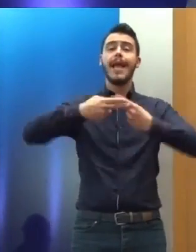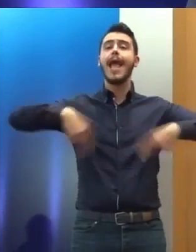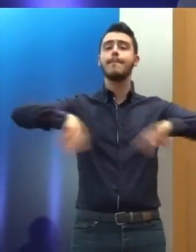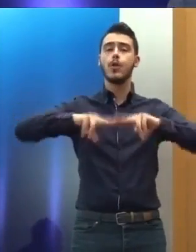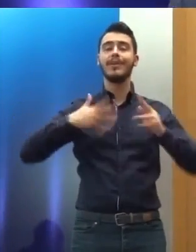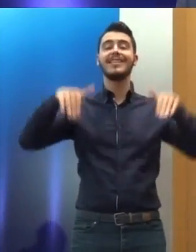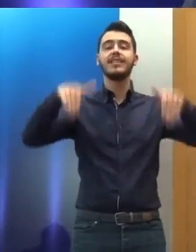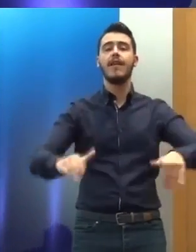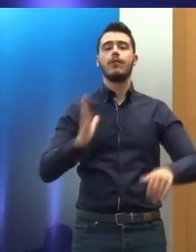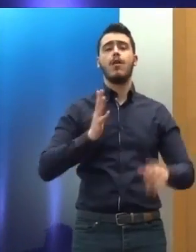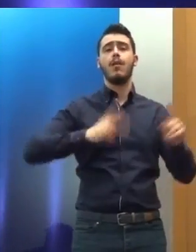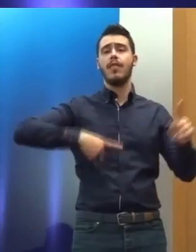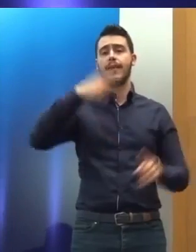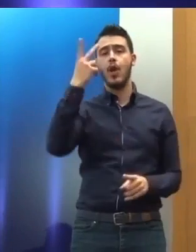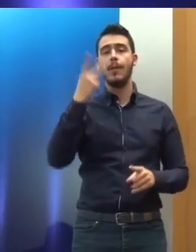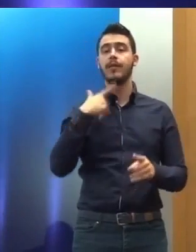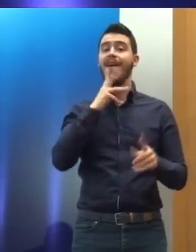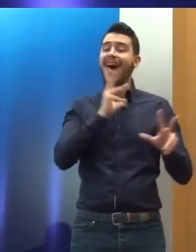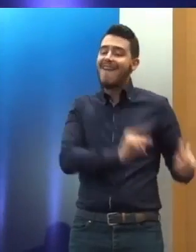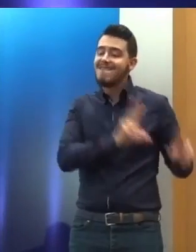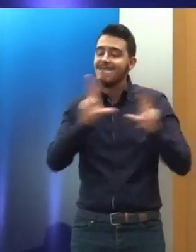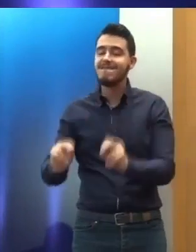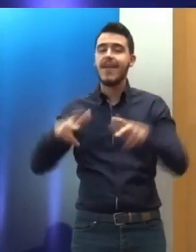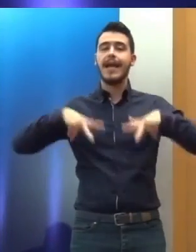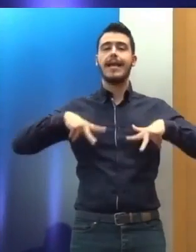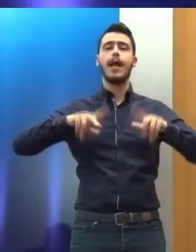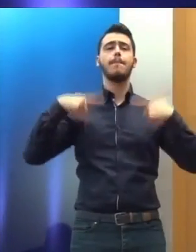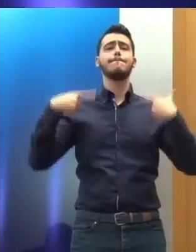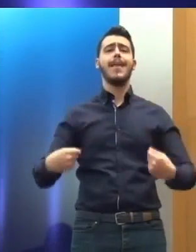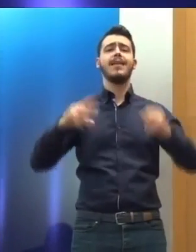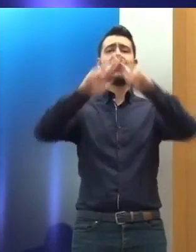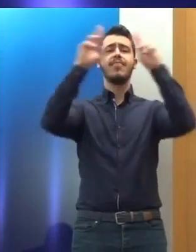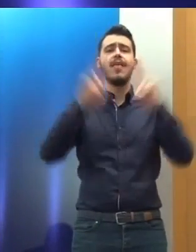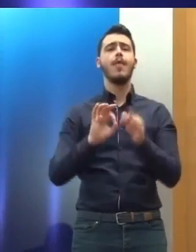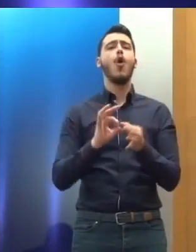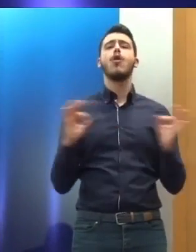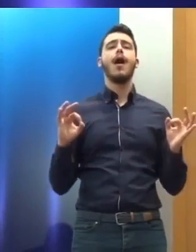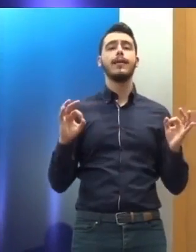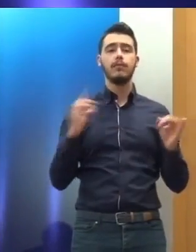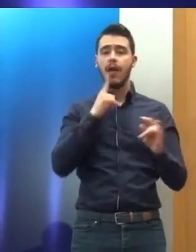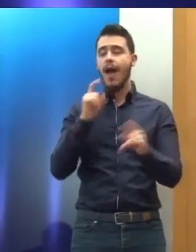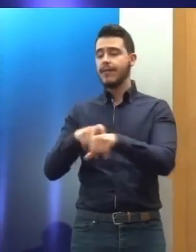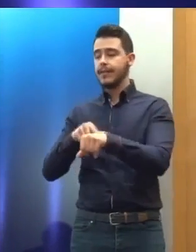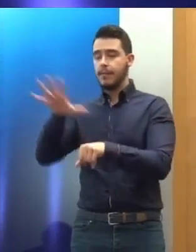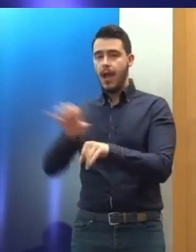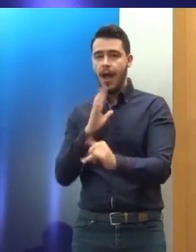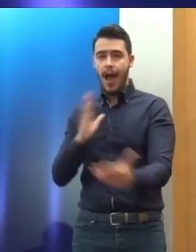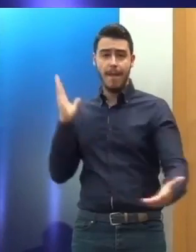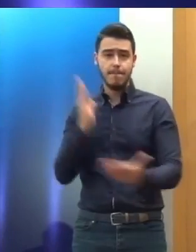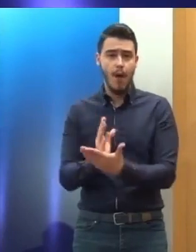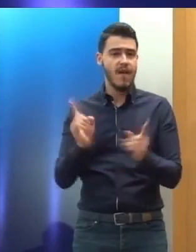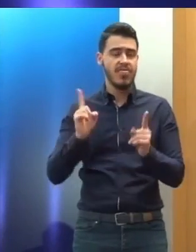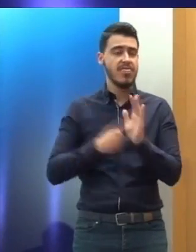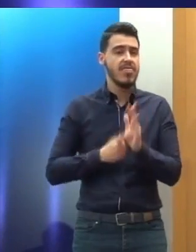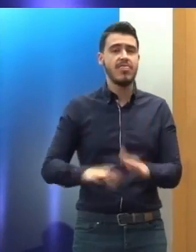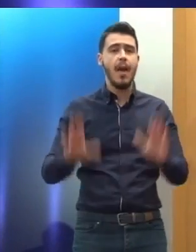σέβονται τα δικαιώματα. Το ίδιο ισχύει και για τα κράτη-μέλη των διεθνών οργανισμών όταν παίρνουν τις αποφάσεις δεν πρέπει να παραβιάζουν